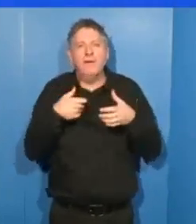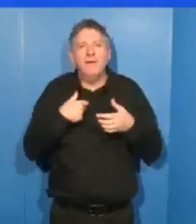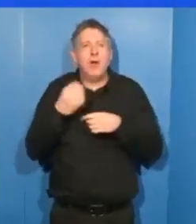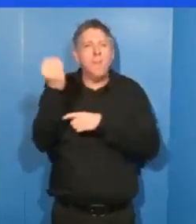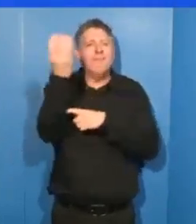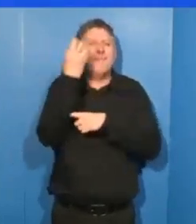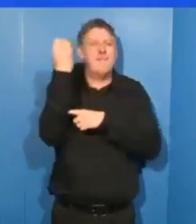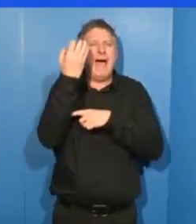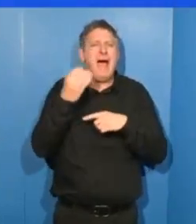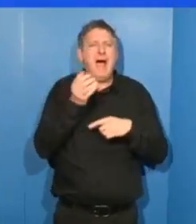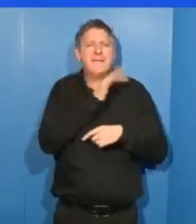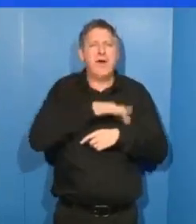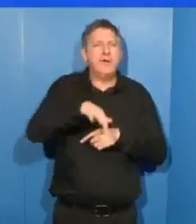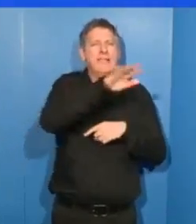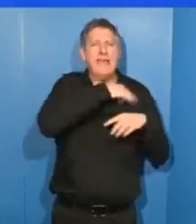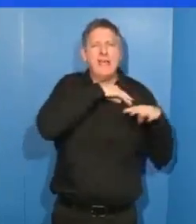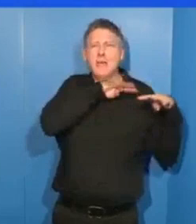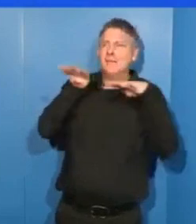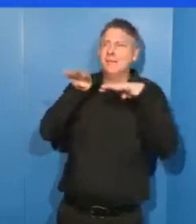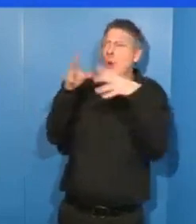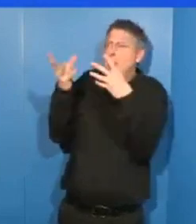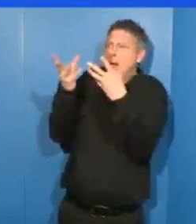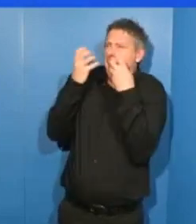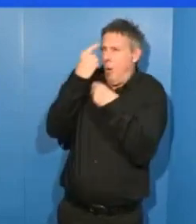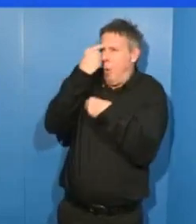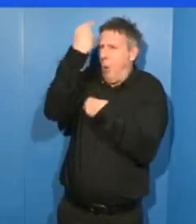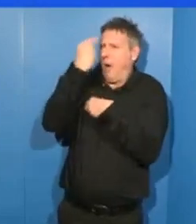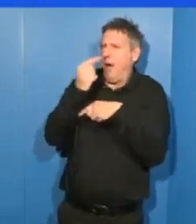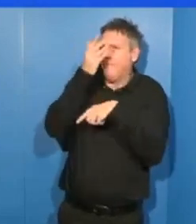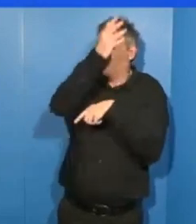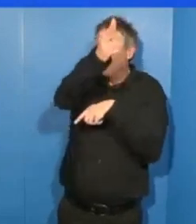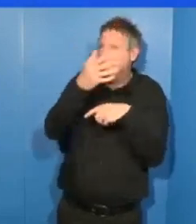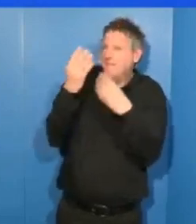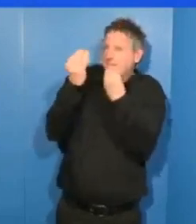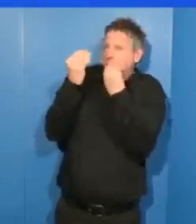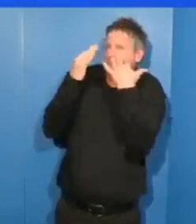vers lequel les Français se tournent pour puiser la force de croire en l'avenir.